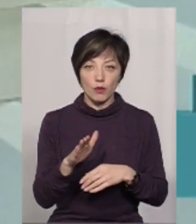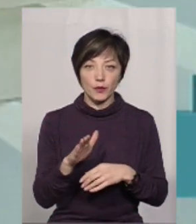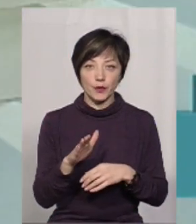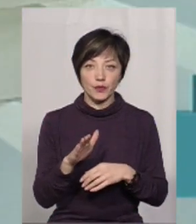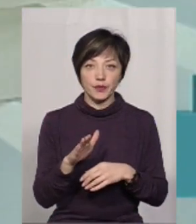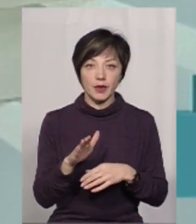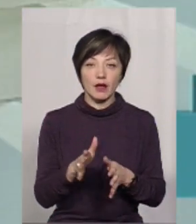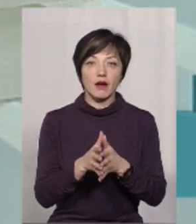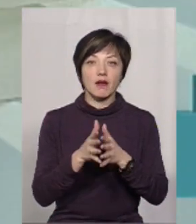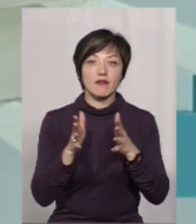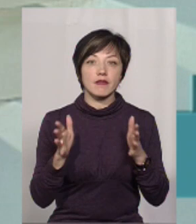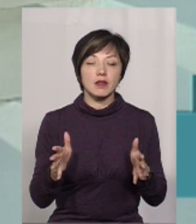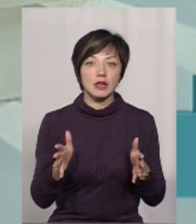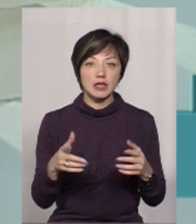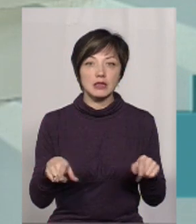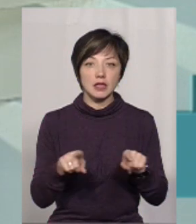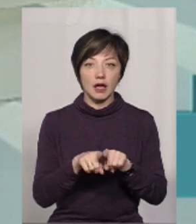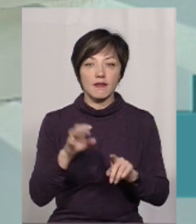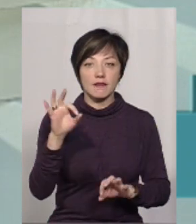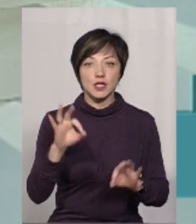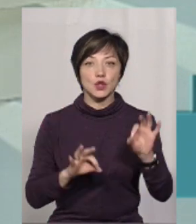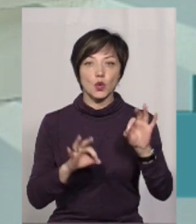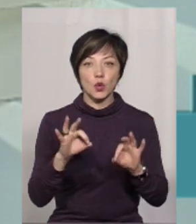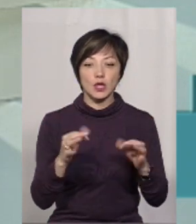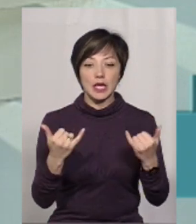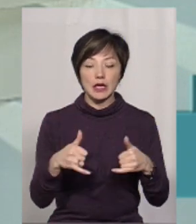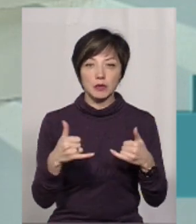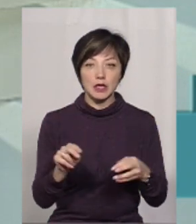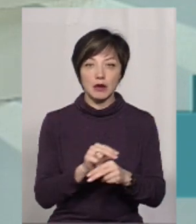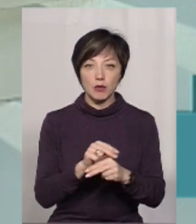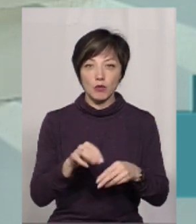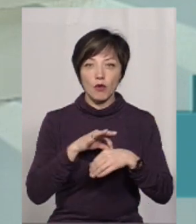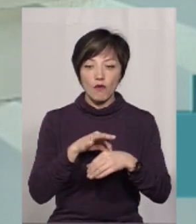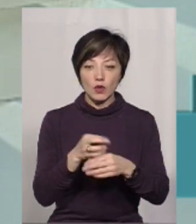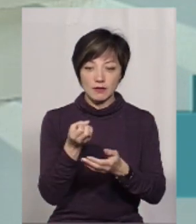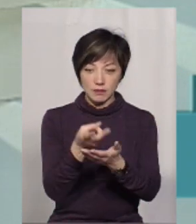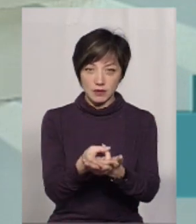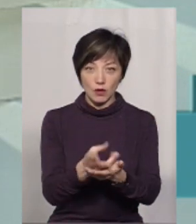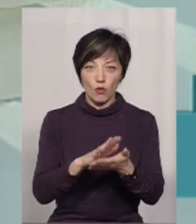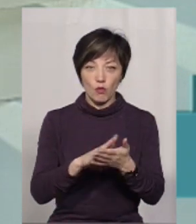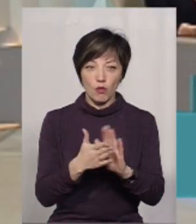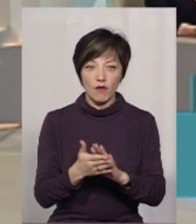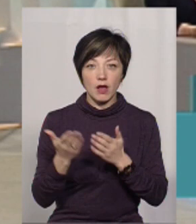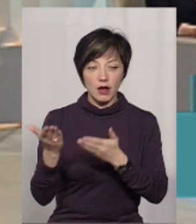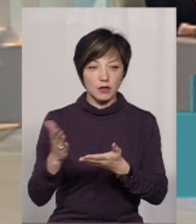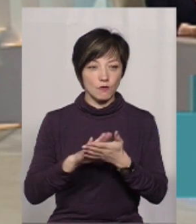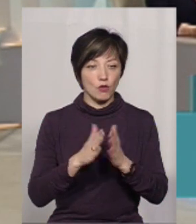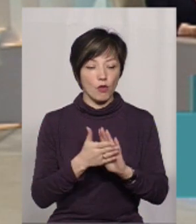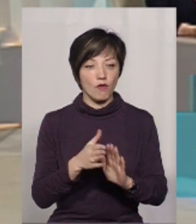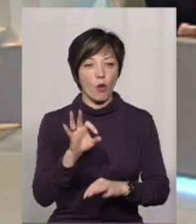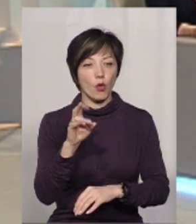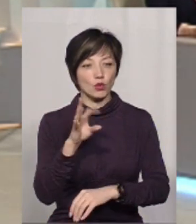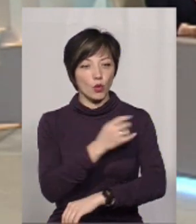Частково великий такий відсоток хіміотерапії, він проводиться в стаціонарних умовах, якраз в умовах